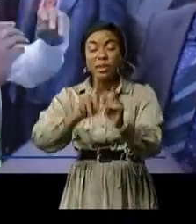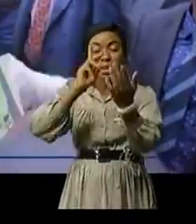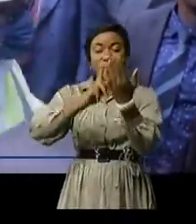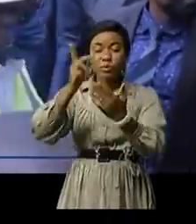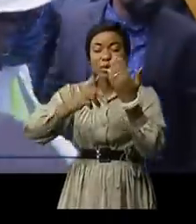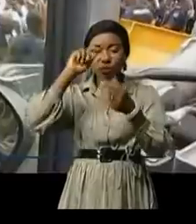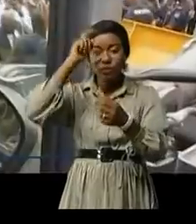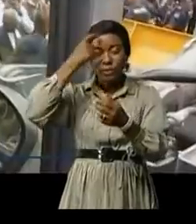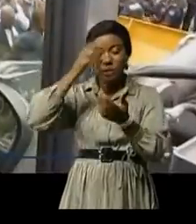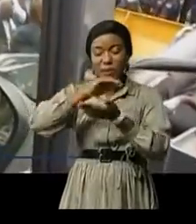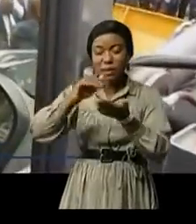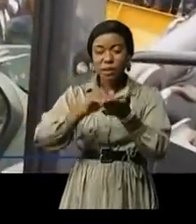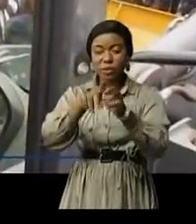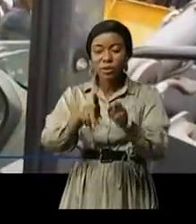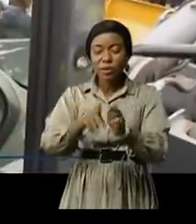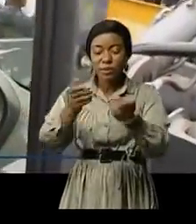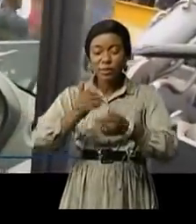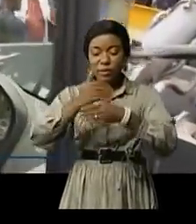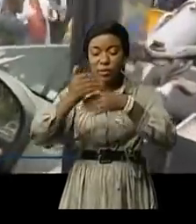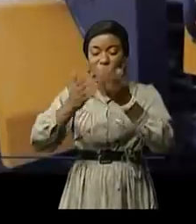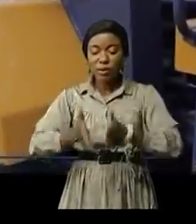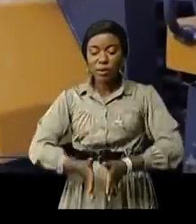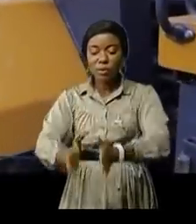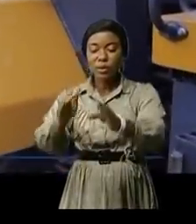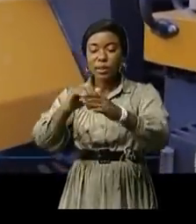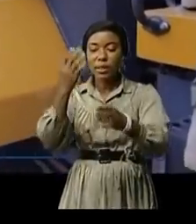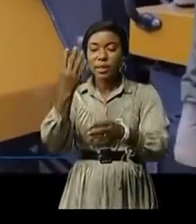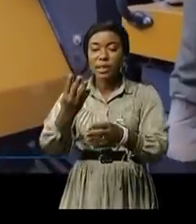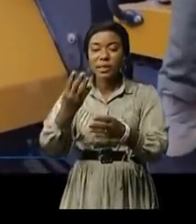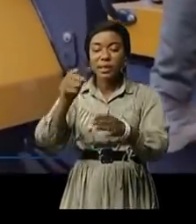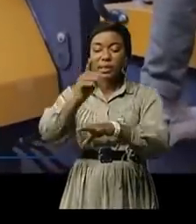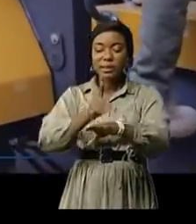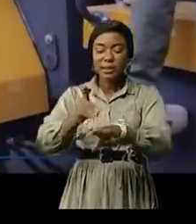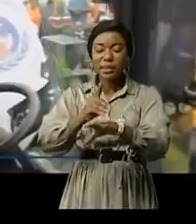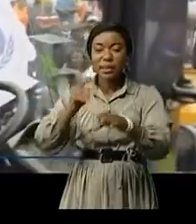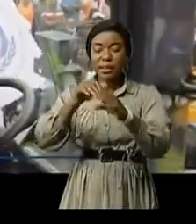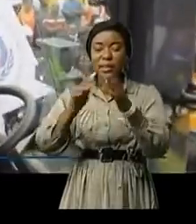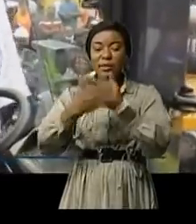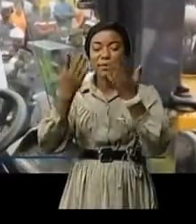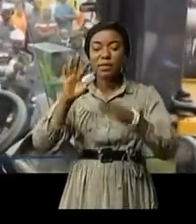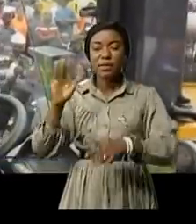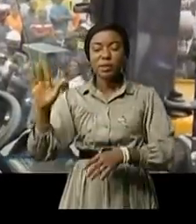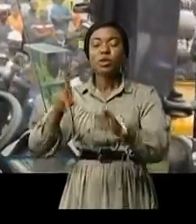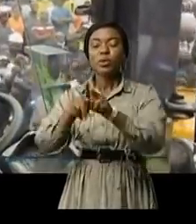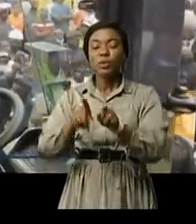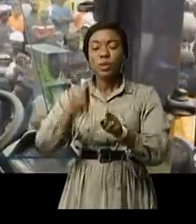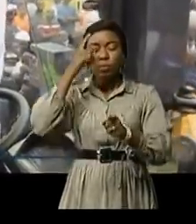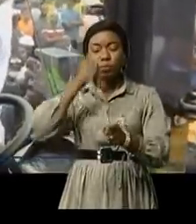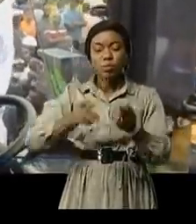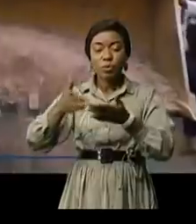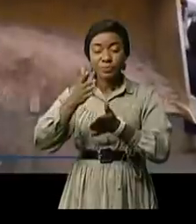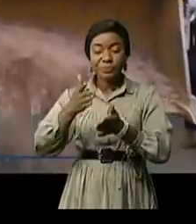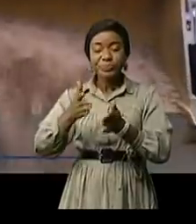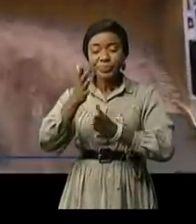qui vise la réhabilitation des intères dans quatre districts de la ville-province Kinshasa. Et cela en vue de rendre la